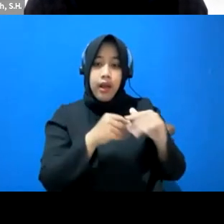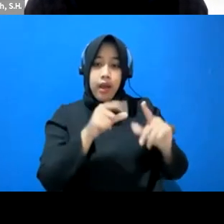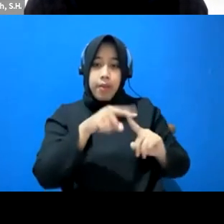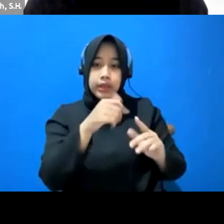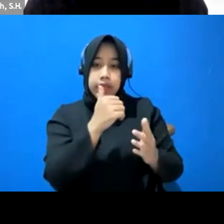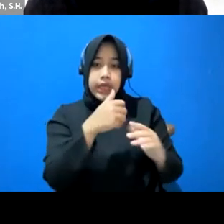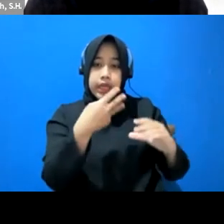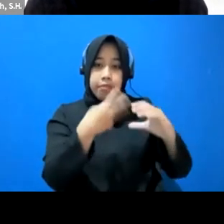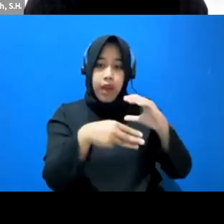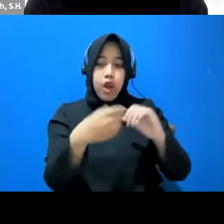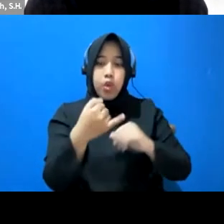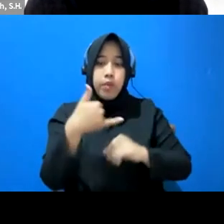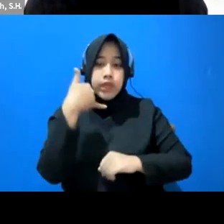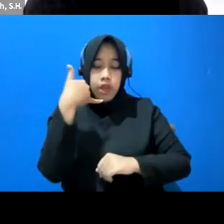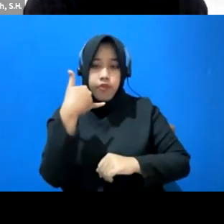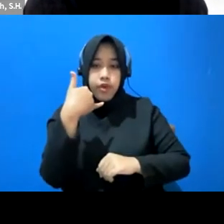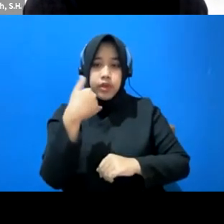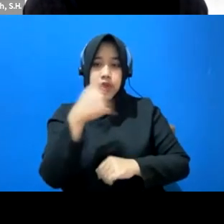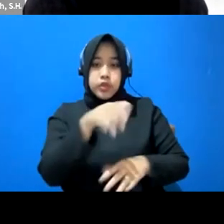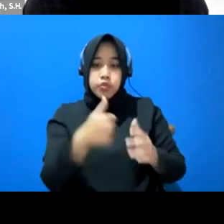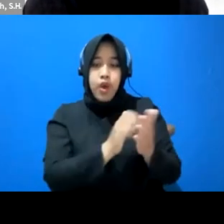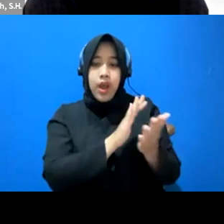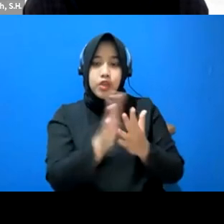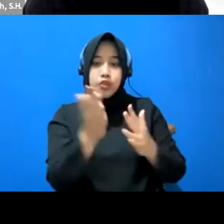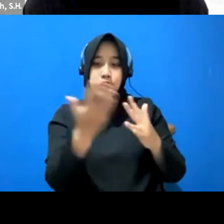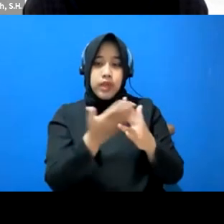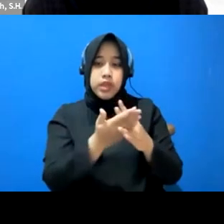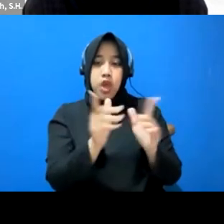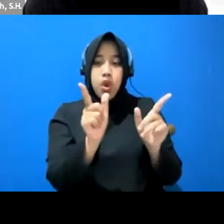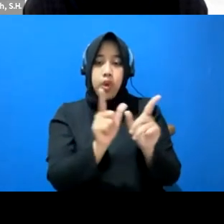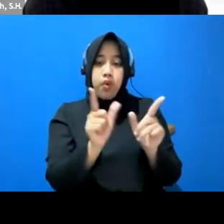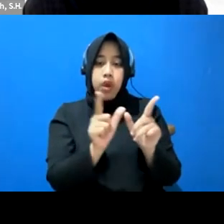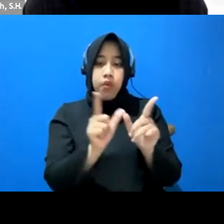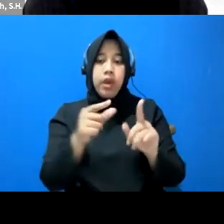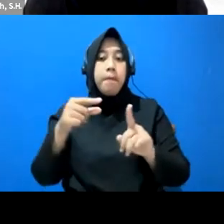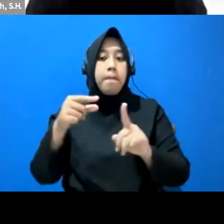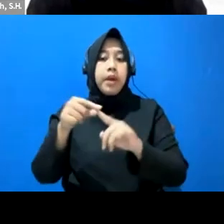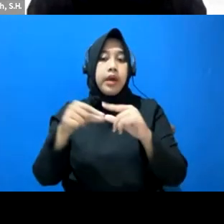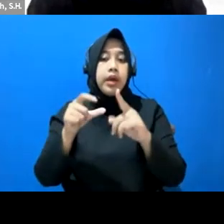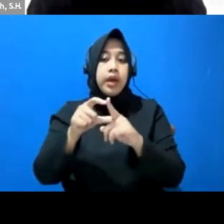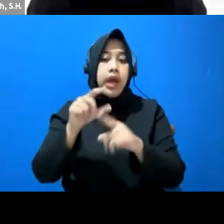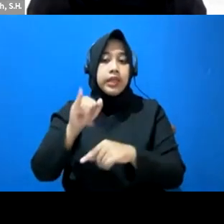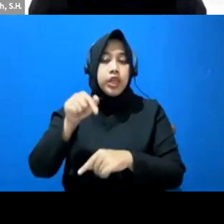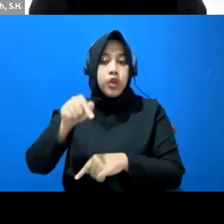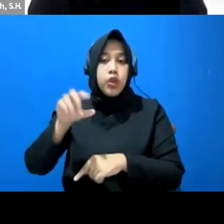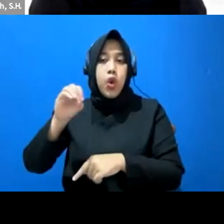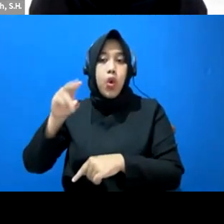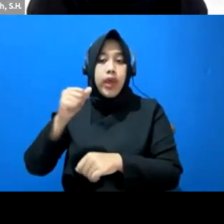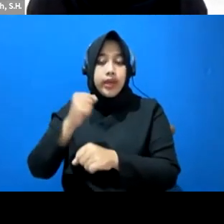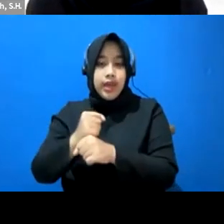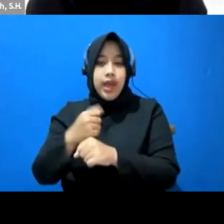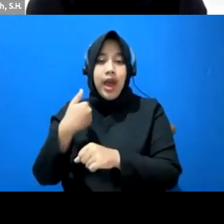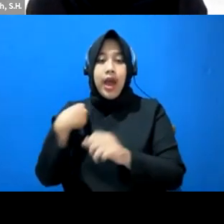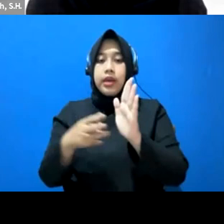nomor telepon itu diakses di www.peradi.org disitu ada map